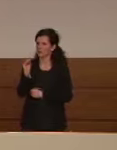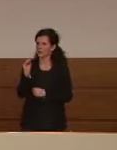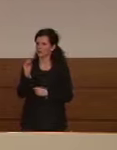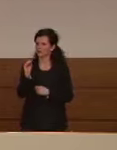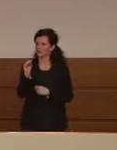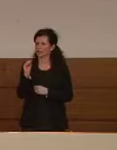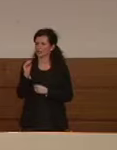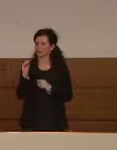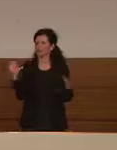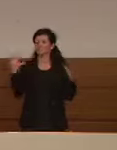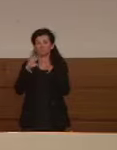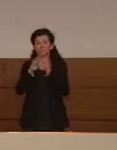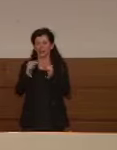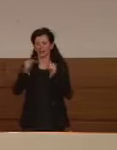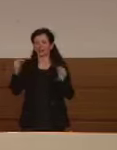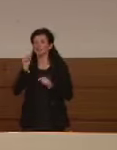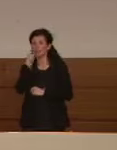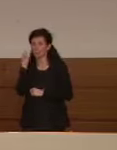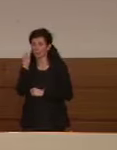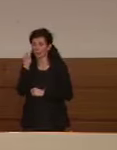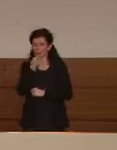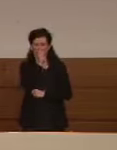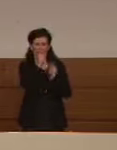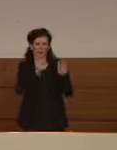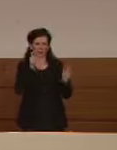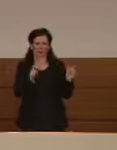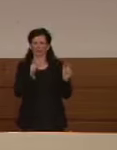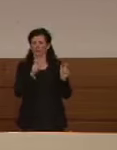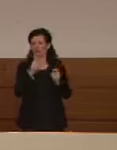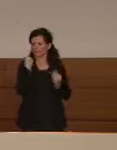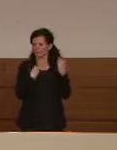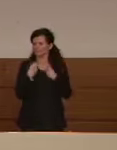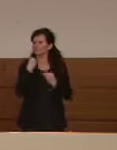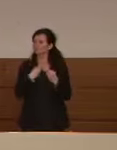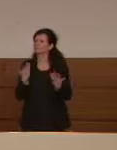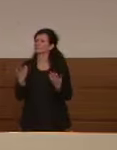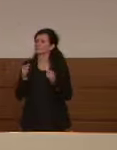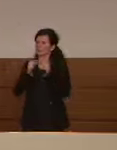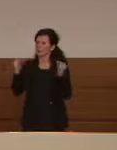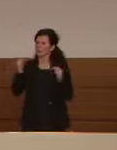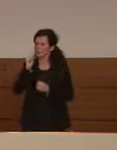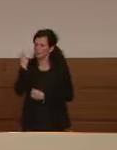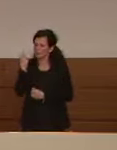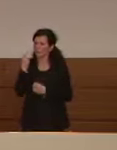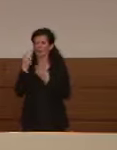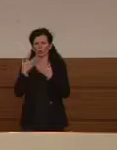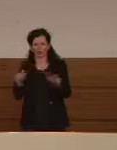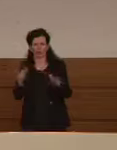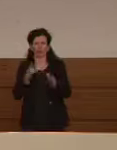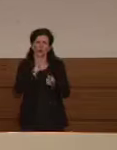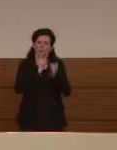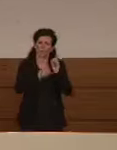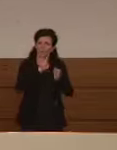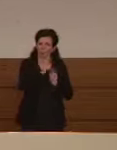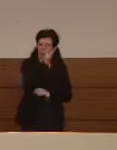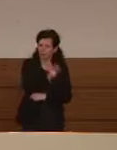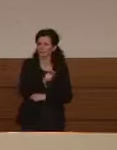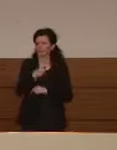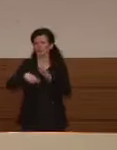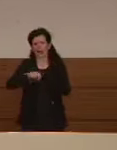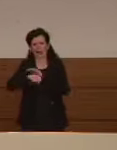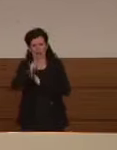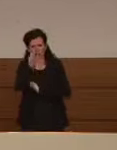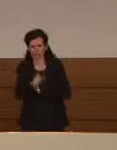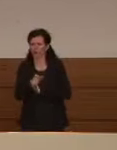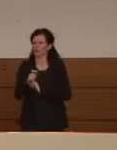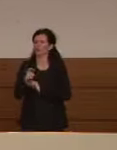telespettatori cioè poiché ci dicono sono stati fatti tamponi a politici calciatori anche colleghi giornalisti e